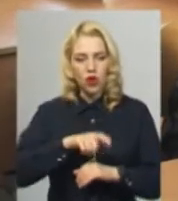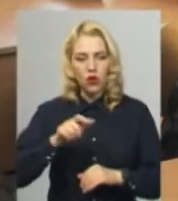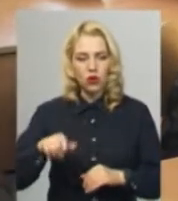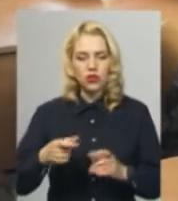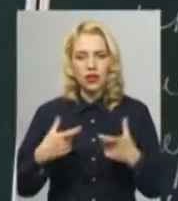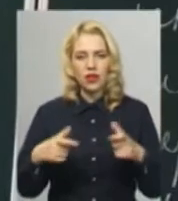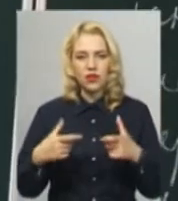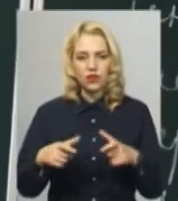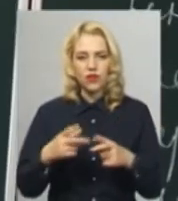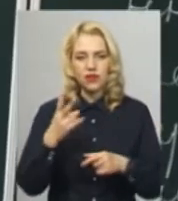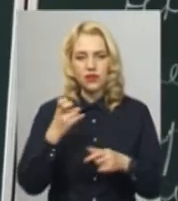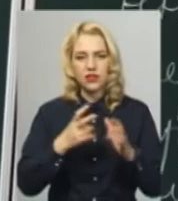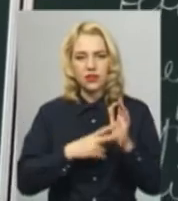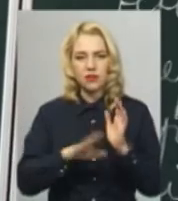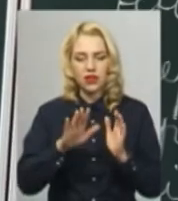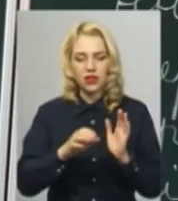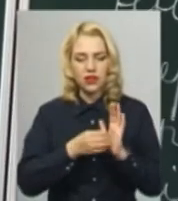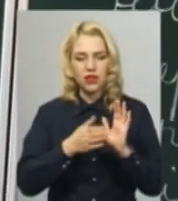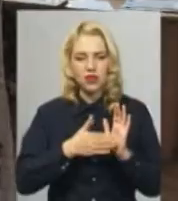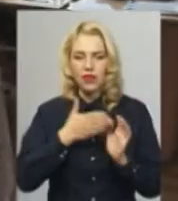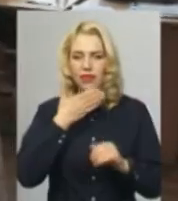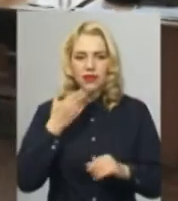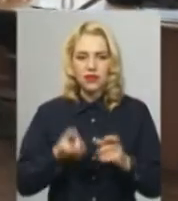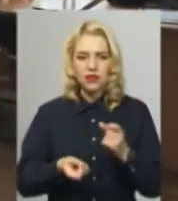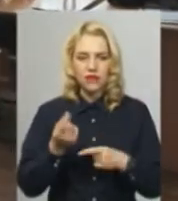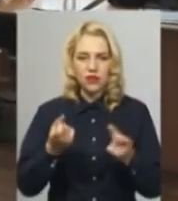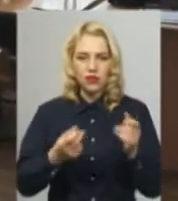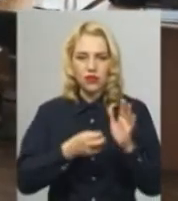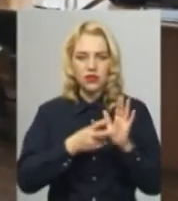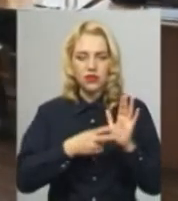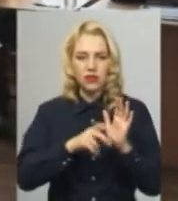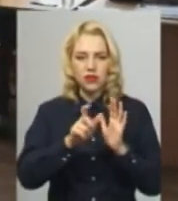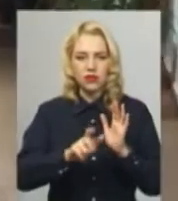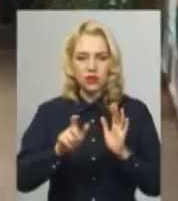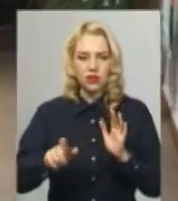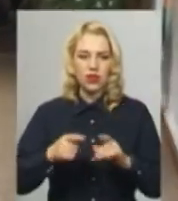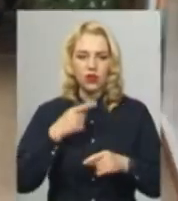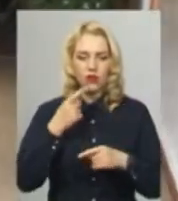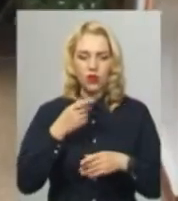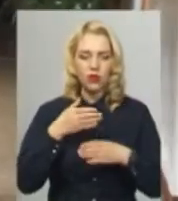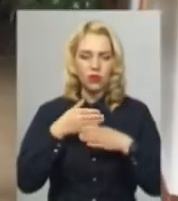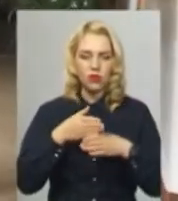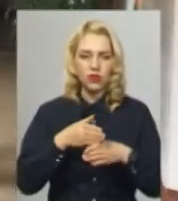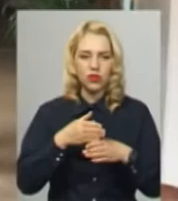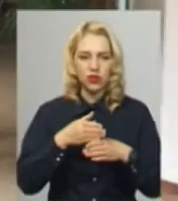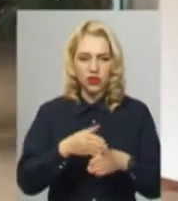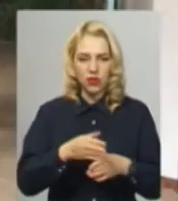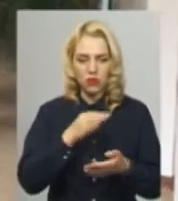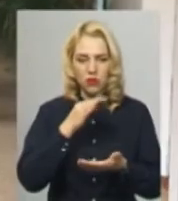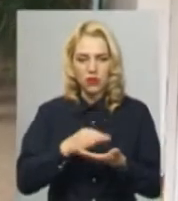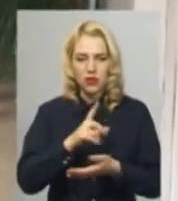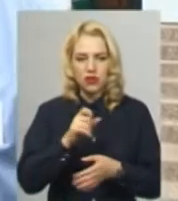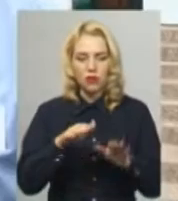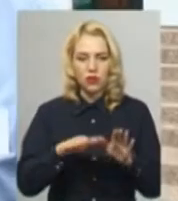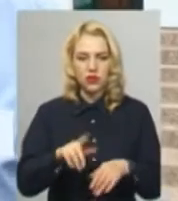285 зареєстрованих не з'явилося 17 учасників, каже помічник відповідального за пункт проведення ЗНО